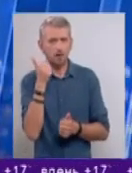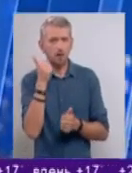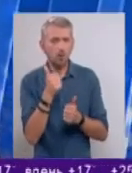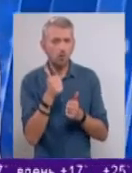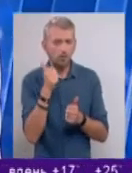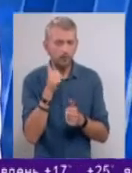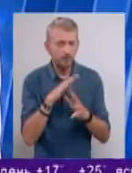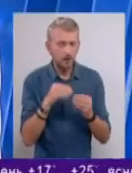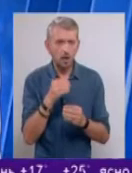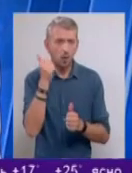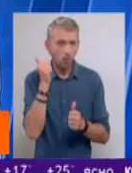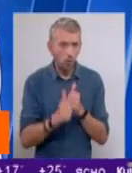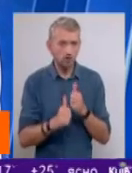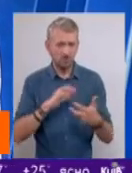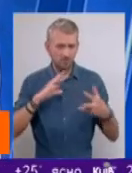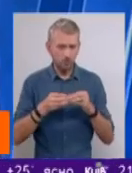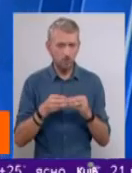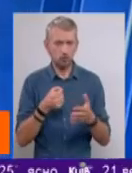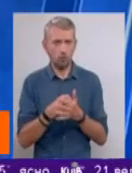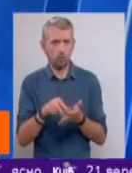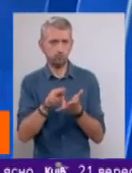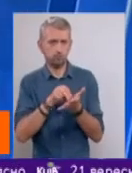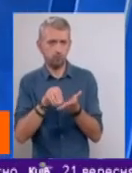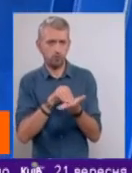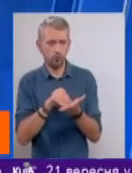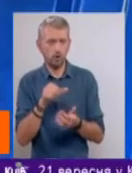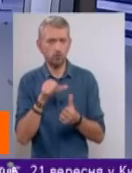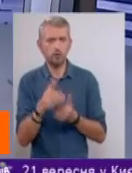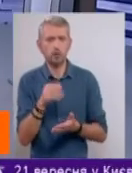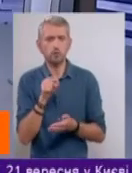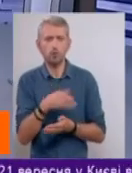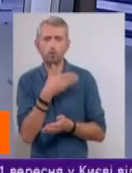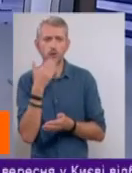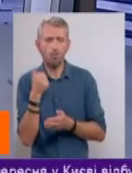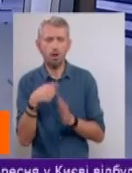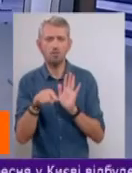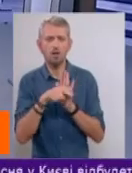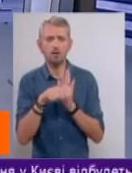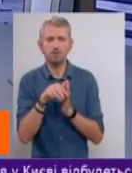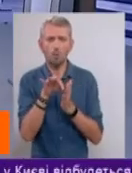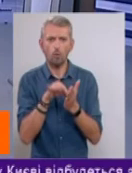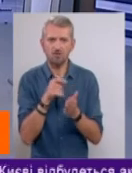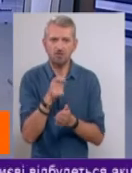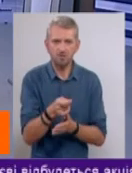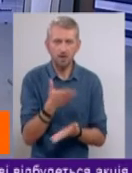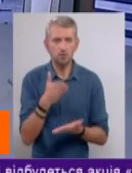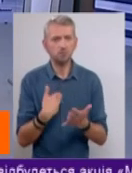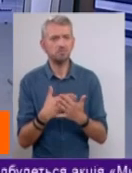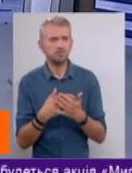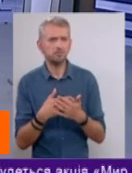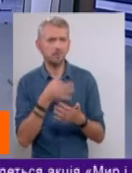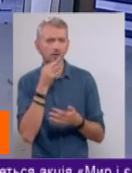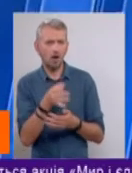взагалі веде до повторення, а особливо, якщо в ньому немає оцінки негативної, якщо ми допускаємо, наприклад, сказати,